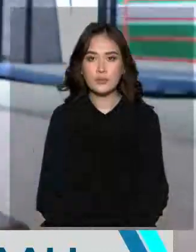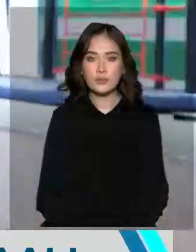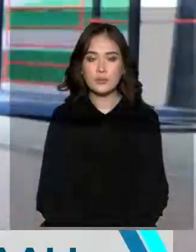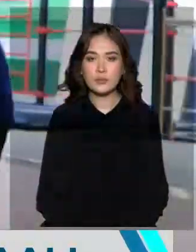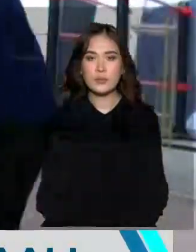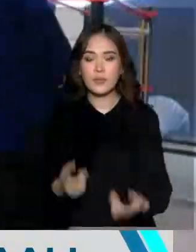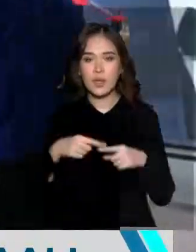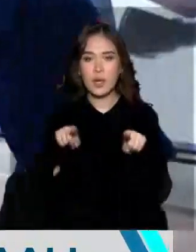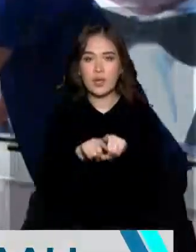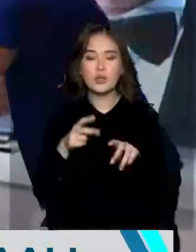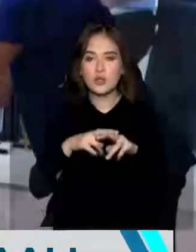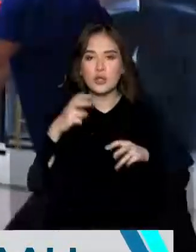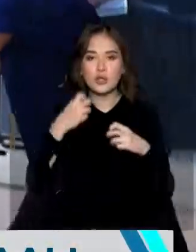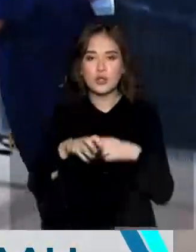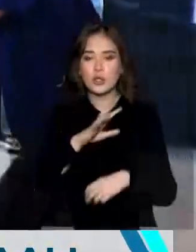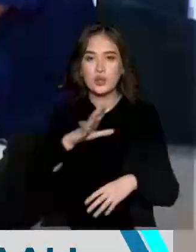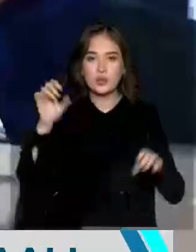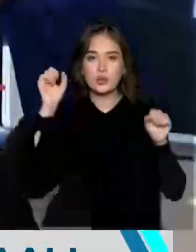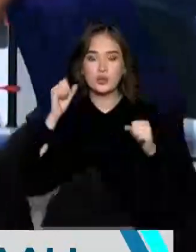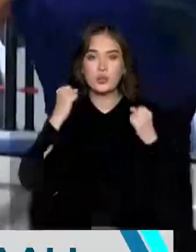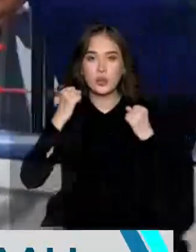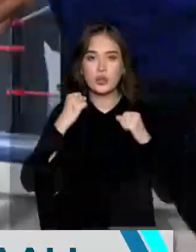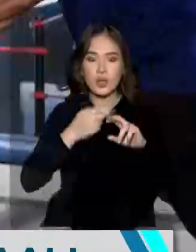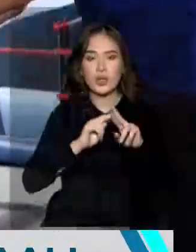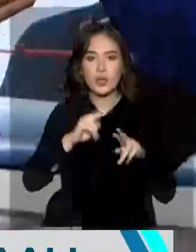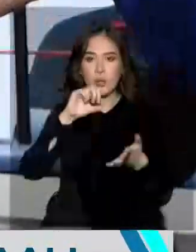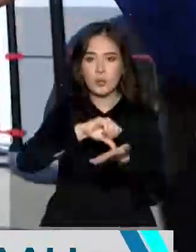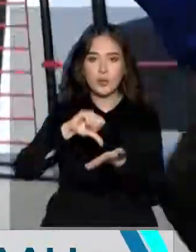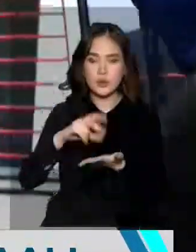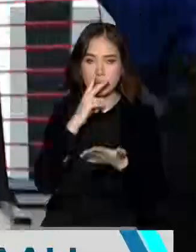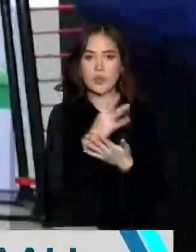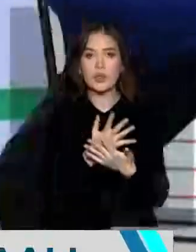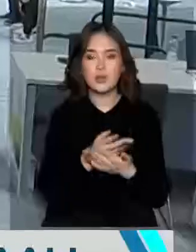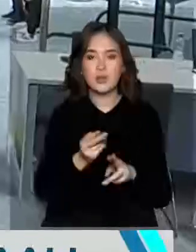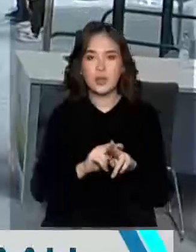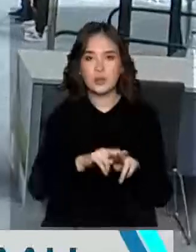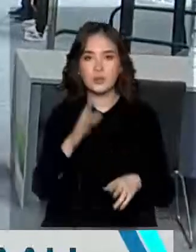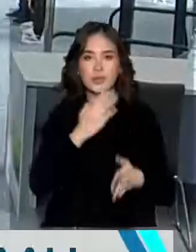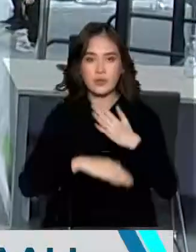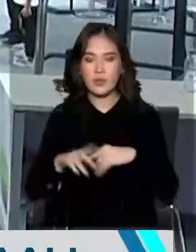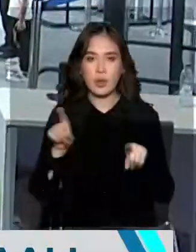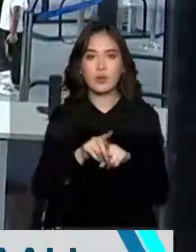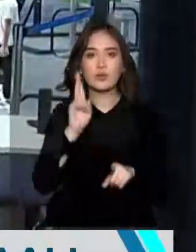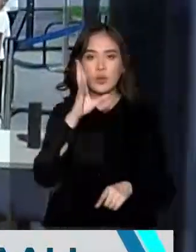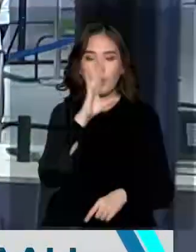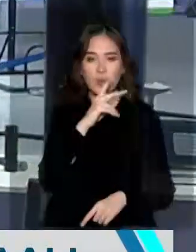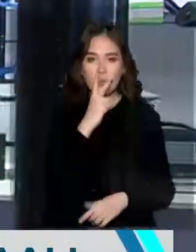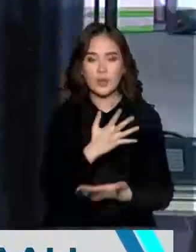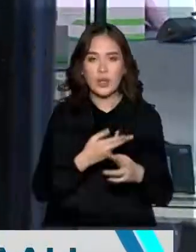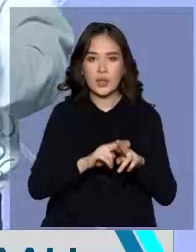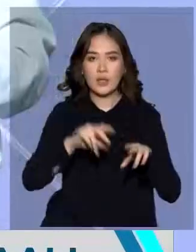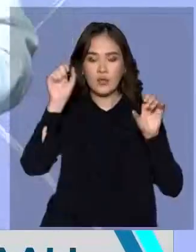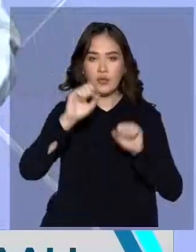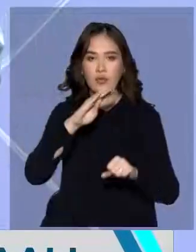Сонда да сыныққа сылта өздеп, спортқа бетте алмай жүрсеніз, азаматқа ғараныз. Оның мүмкіндігі шектер үлдеп кім айтат. Бұлар тартыл